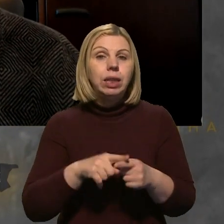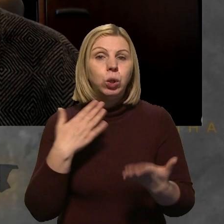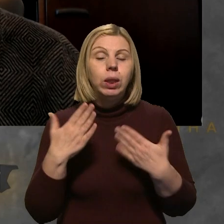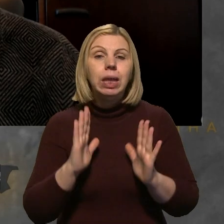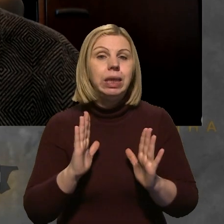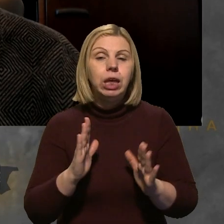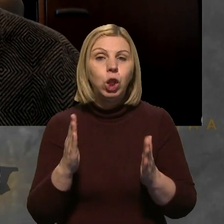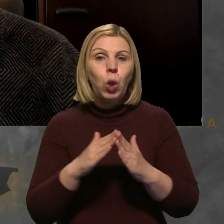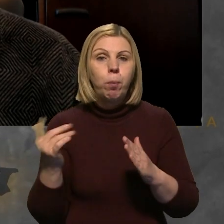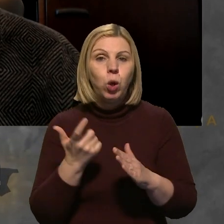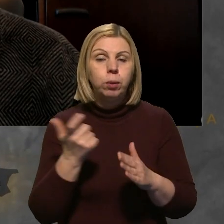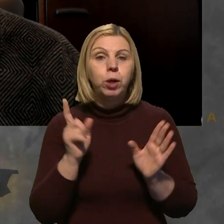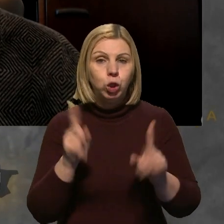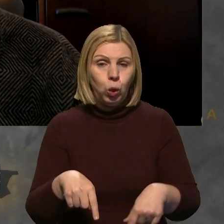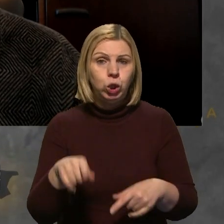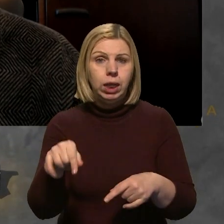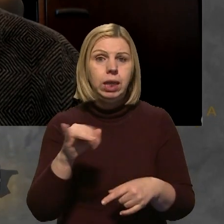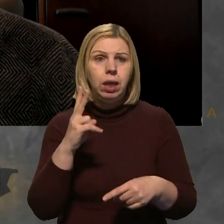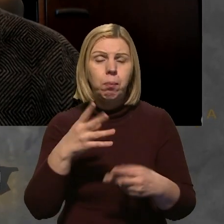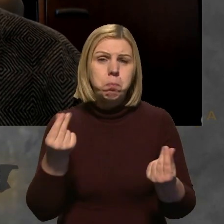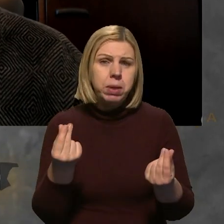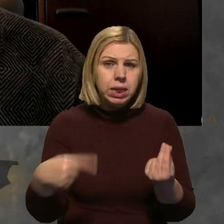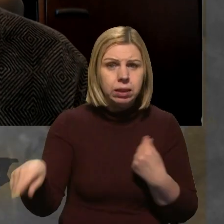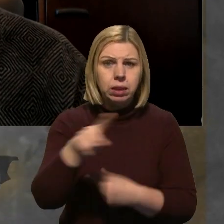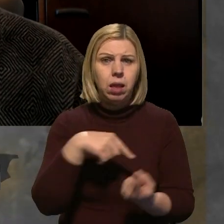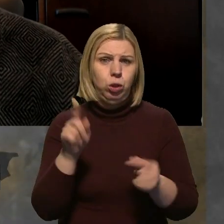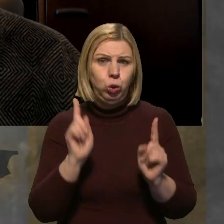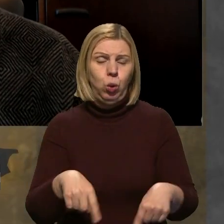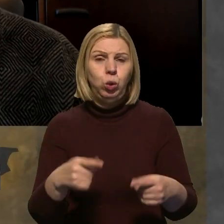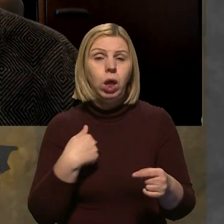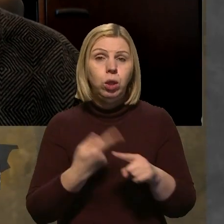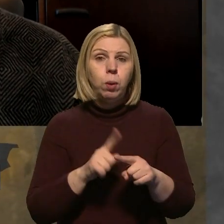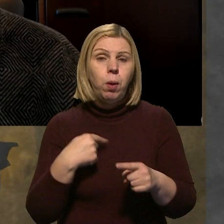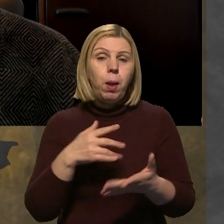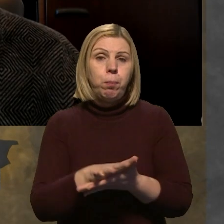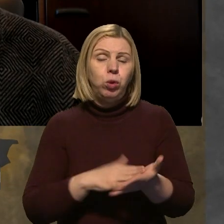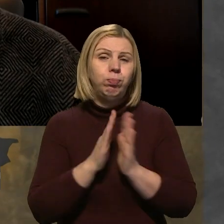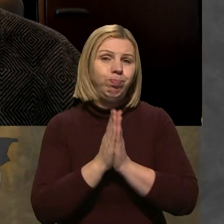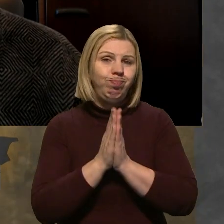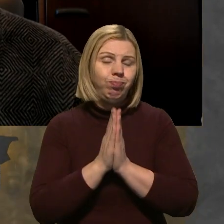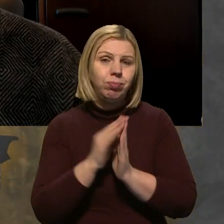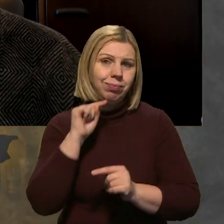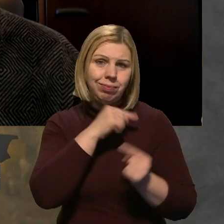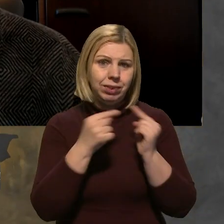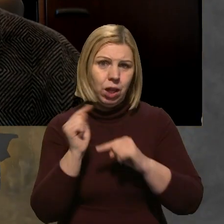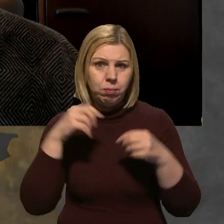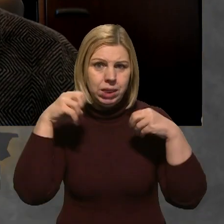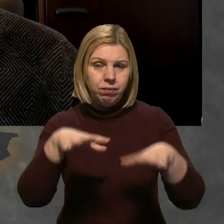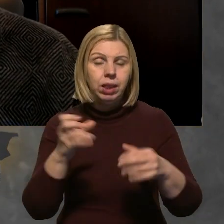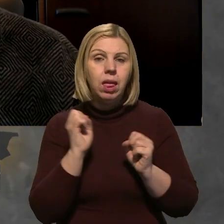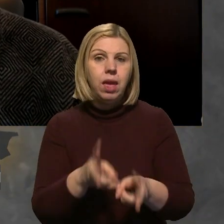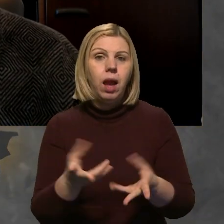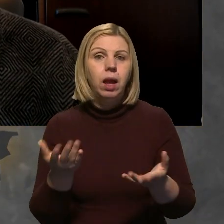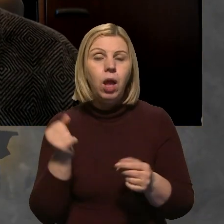не тільки домогосподарства, також і відповідального бізнесу. Тому ми продовжуємо закликати заощаджувати електроенергію як